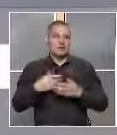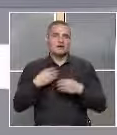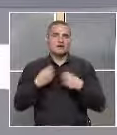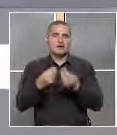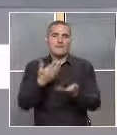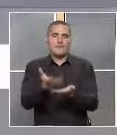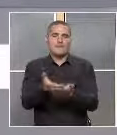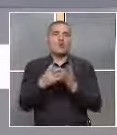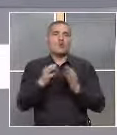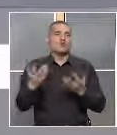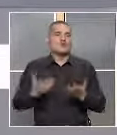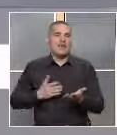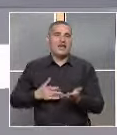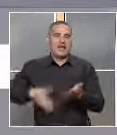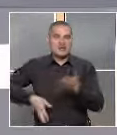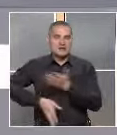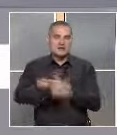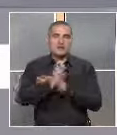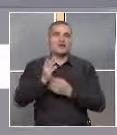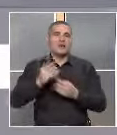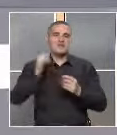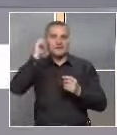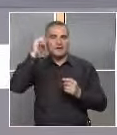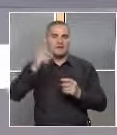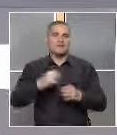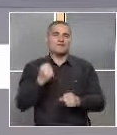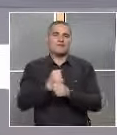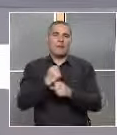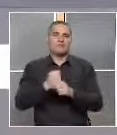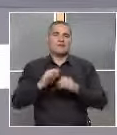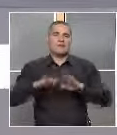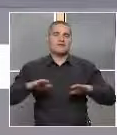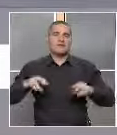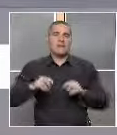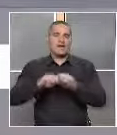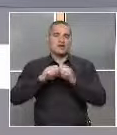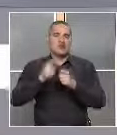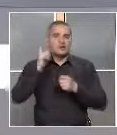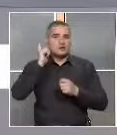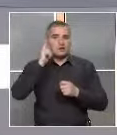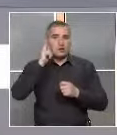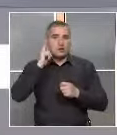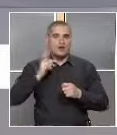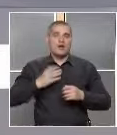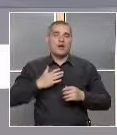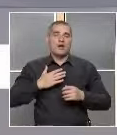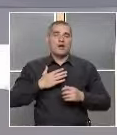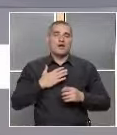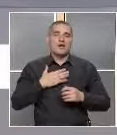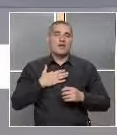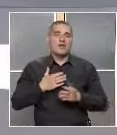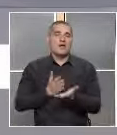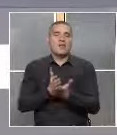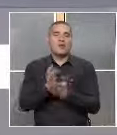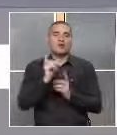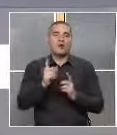тръгна идеята. В работата с деца с увреден слух има метод,